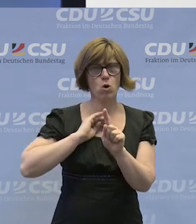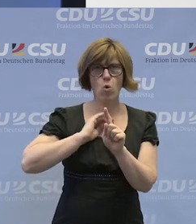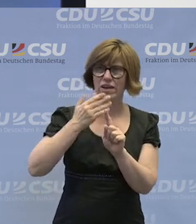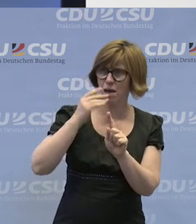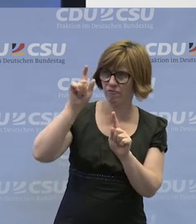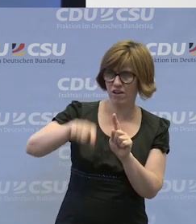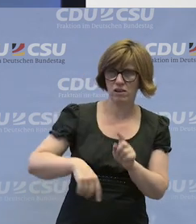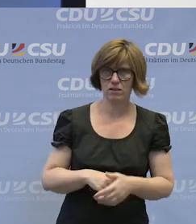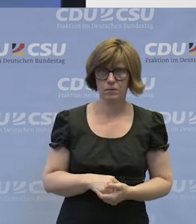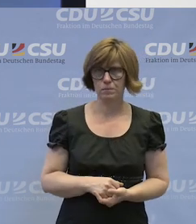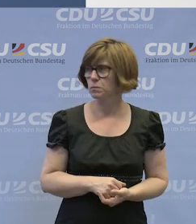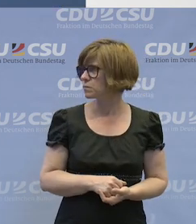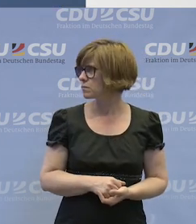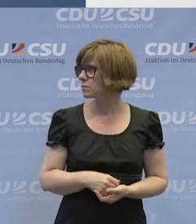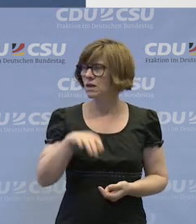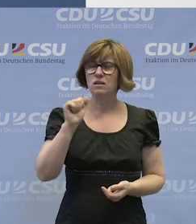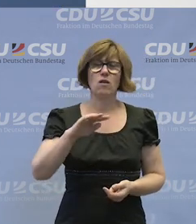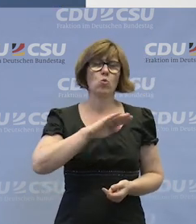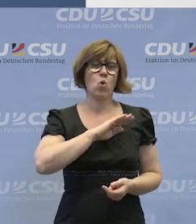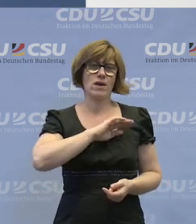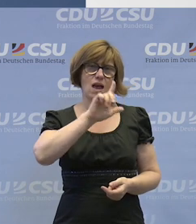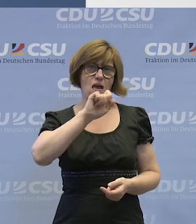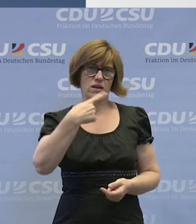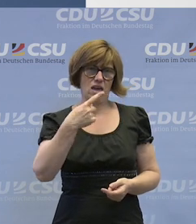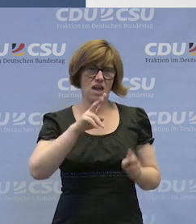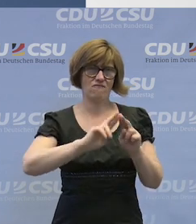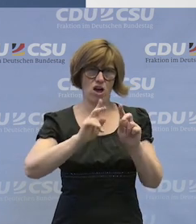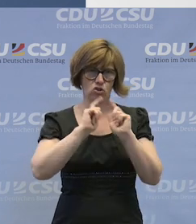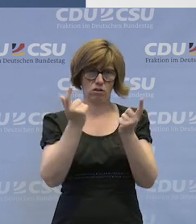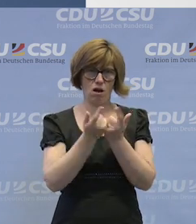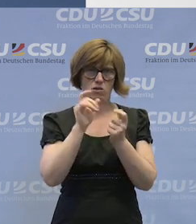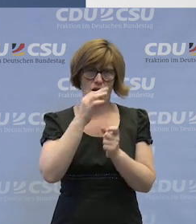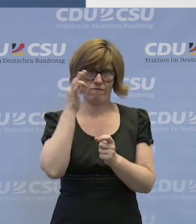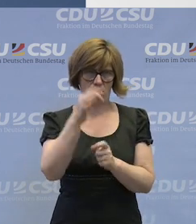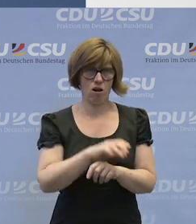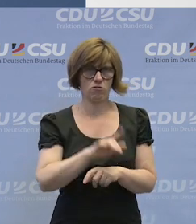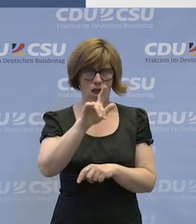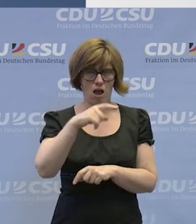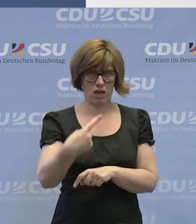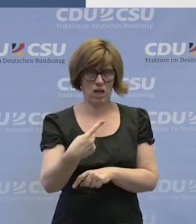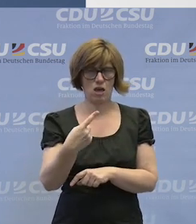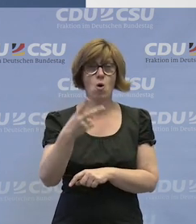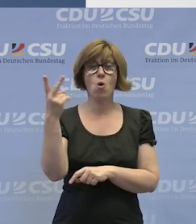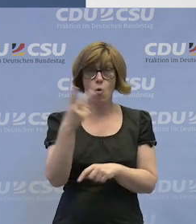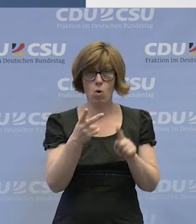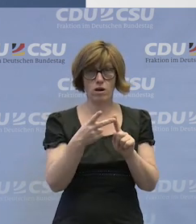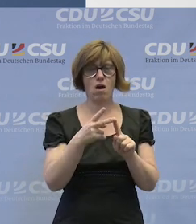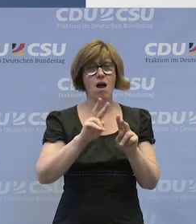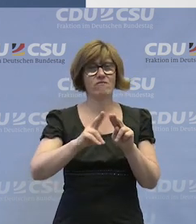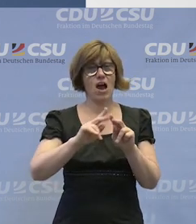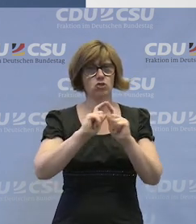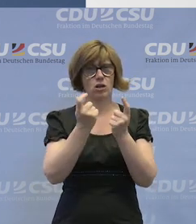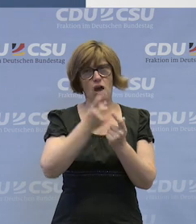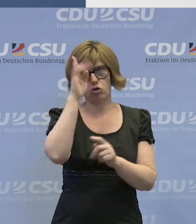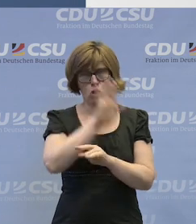fragen? Also er kann sich an die Kollegen bei der LAG, der Werkstatträte bitten, beziehungsweise bei der Werkstatträte